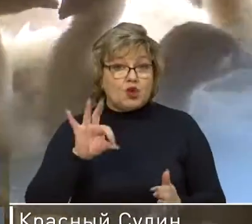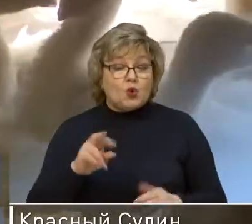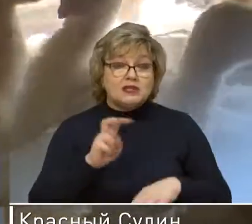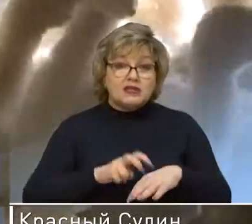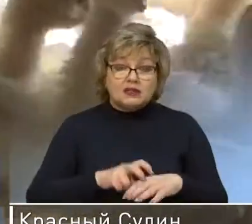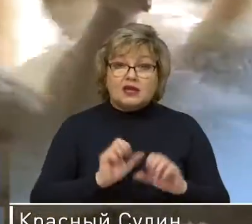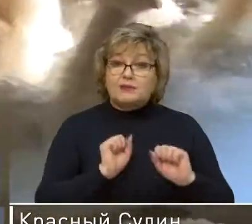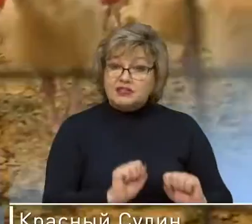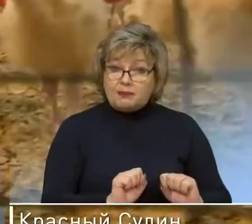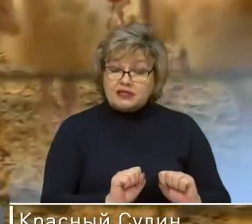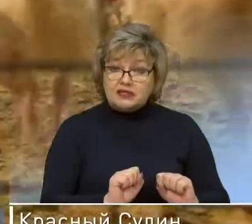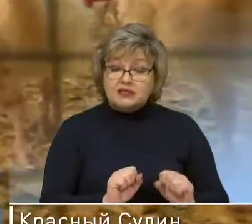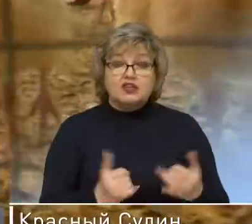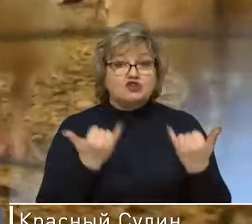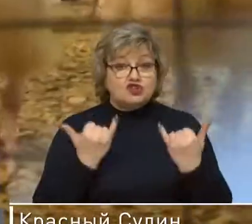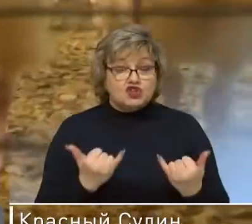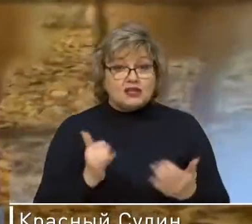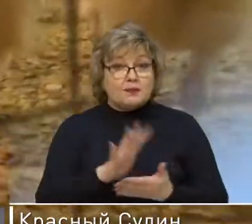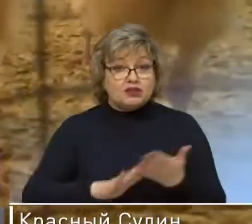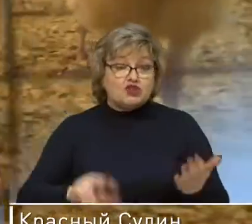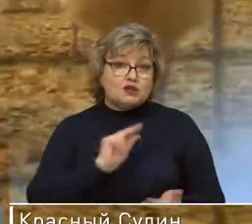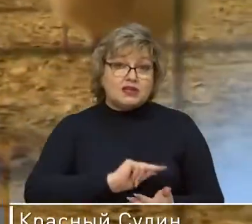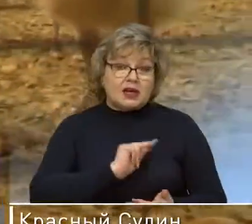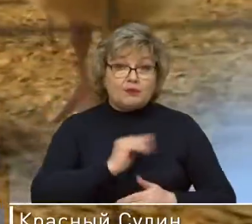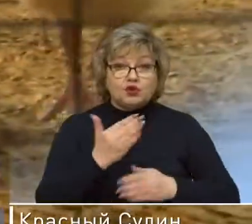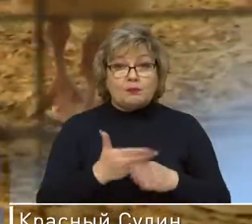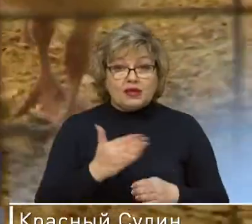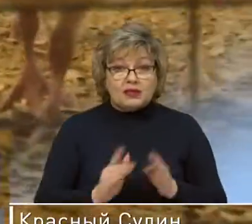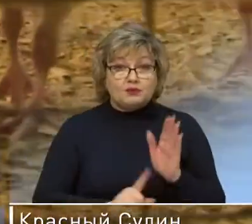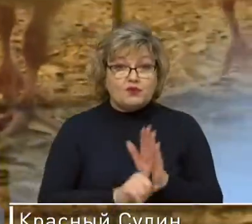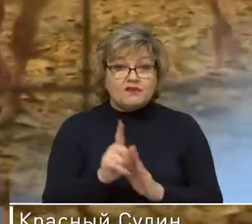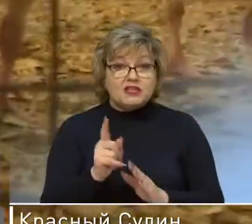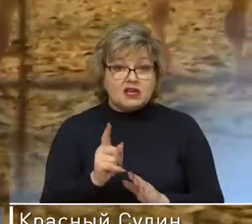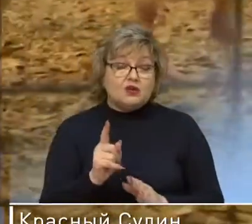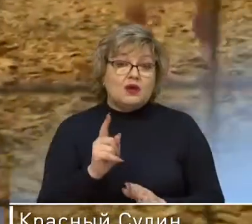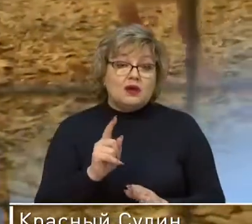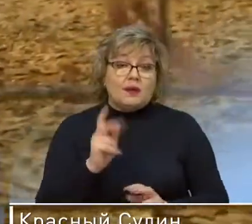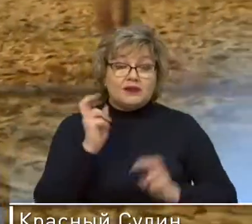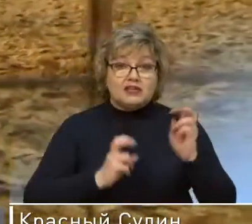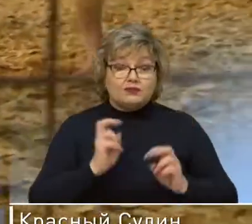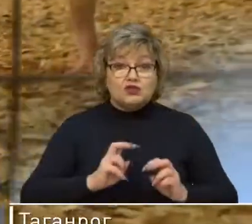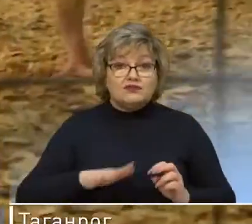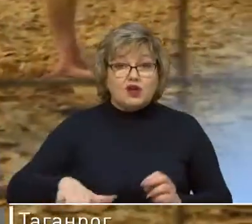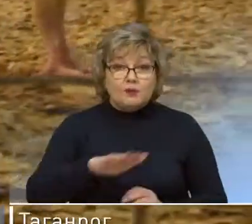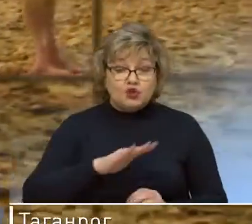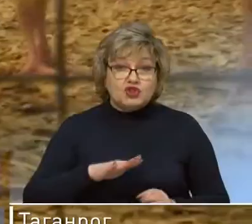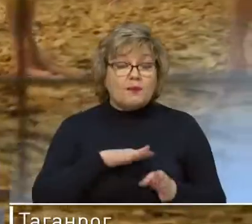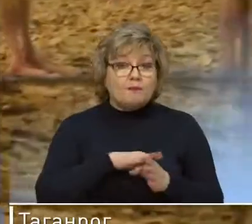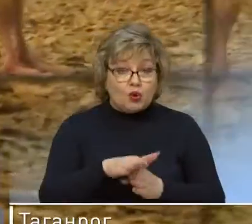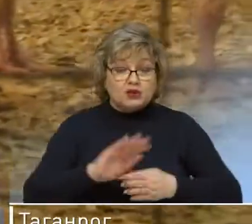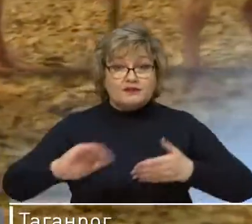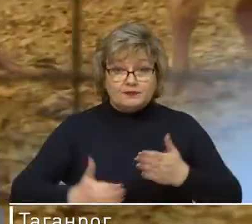и санитарной безопасности. Сейчас продолжаются работы по этапному введению производственных мощностей. Итогом полного